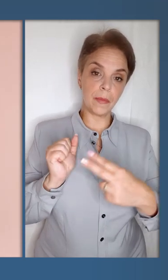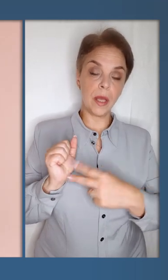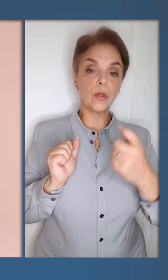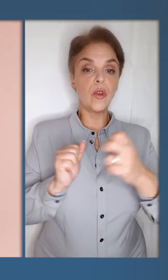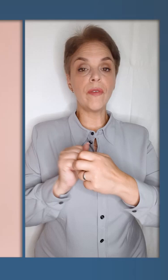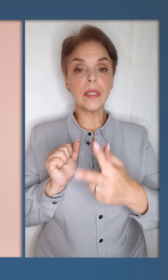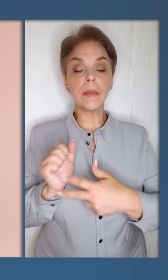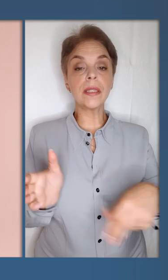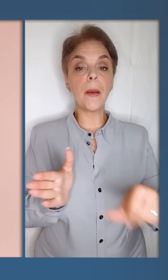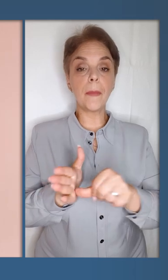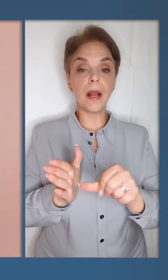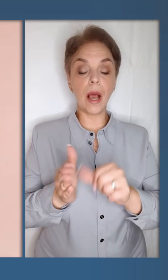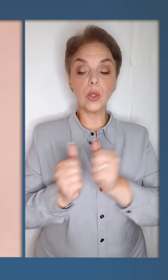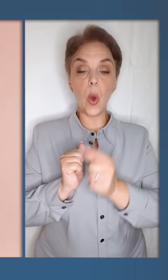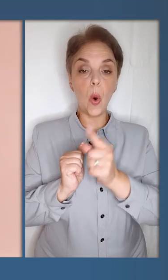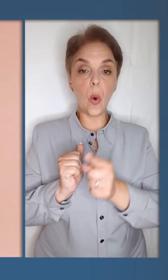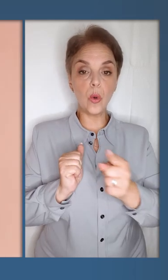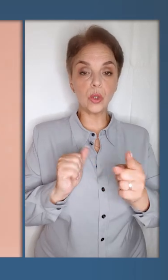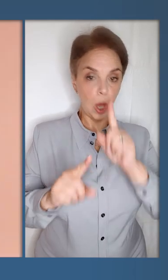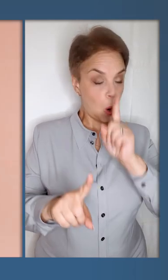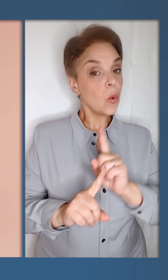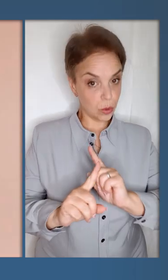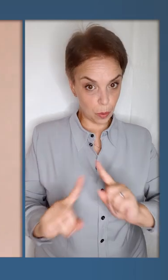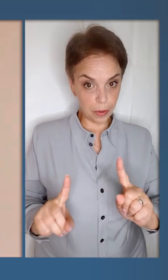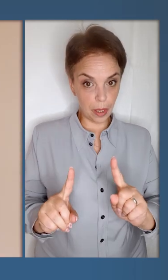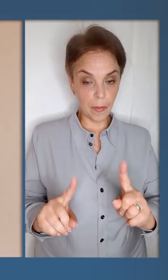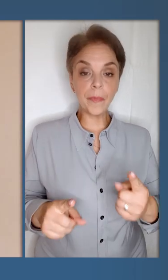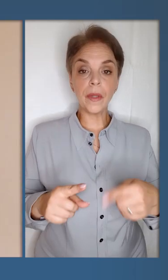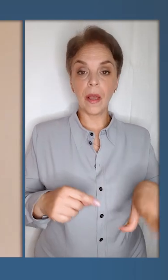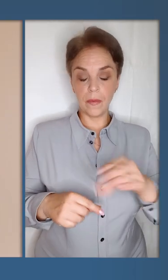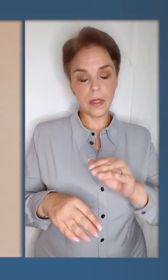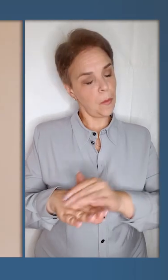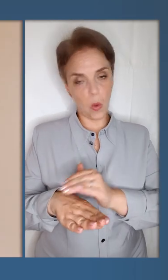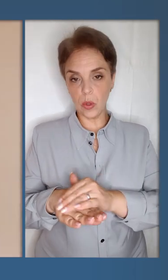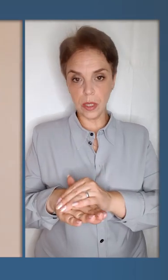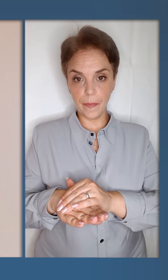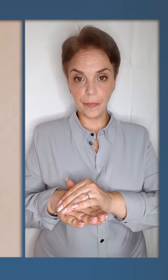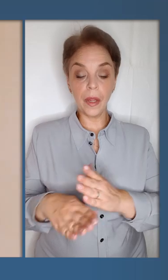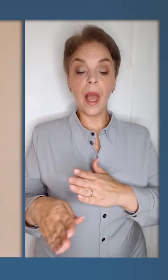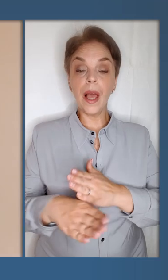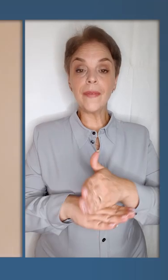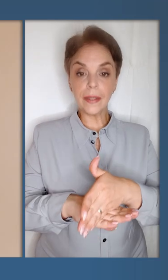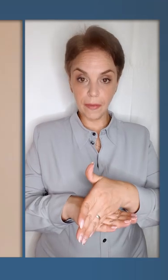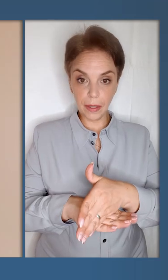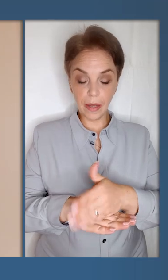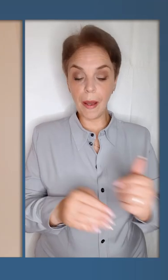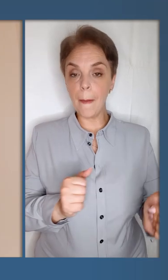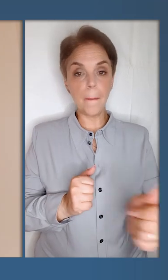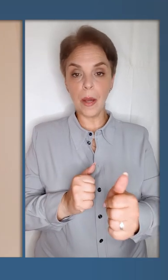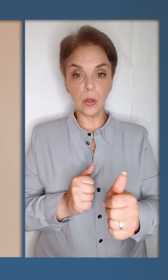і 118 бригади. Кожна, особлива, всімо отці, підвідав